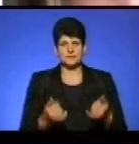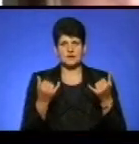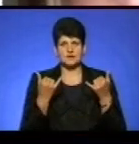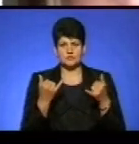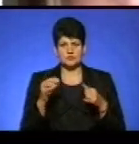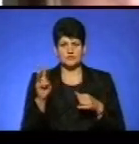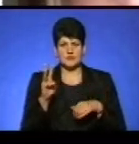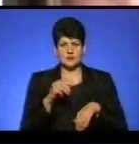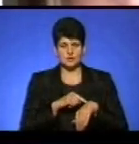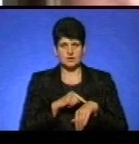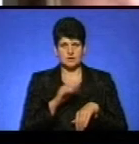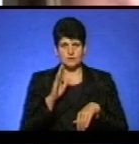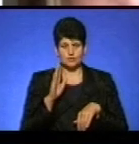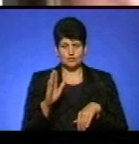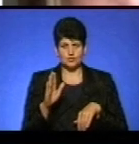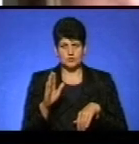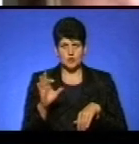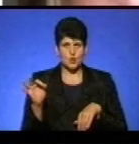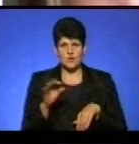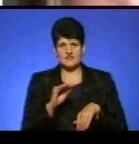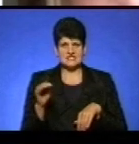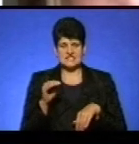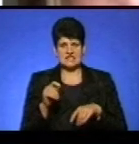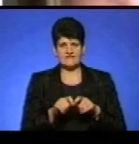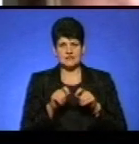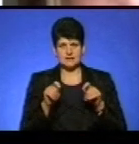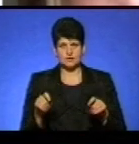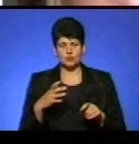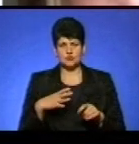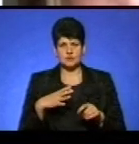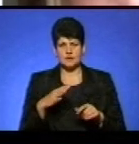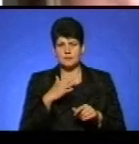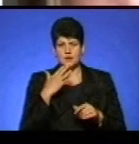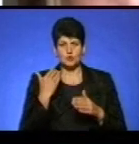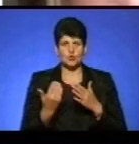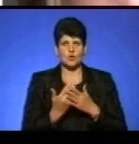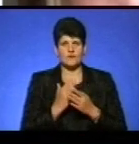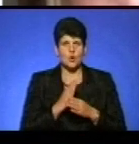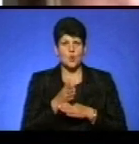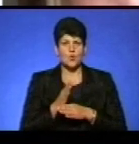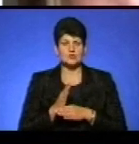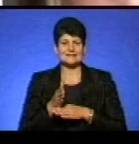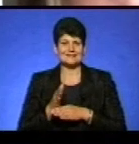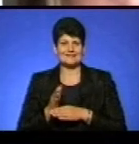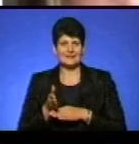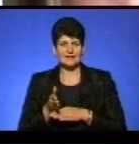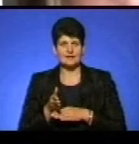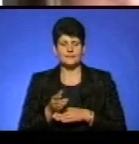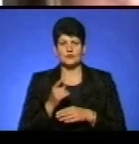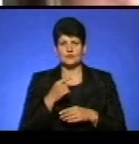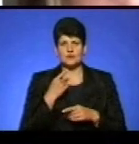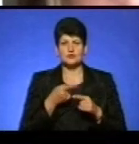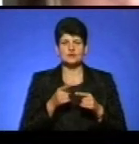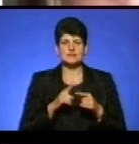в третій годині відбудеться таке вже офіційне відкриття, очікується багато нових гостей і відповідно сказали, що це